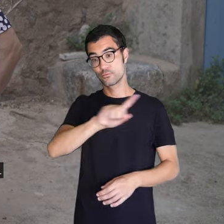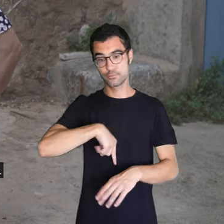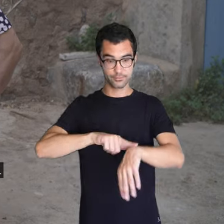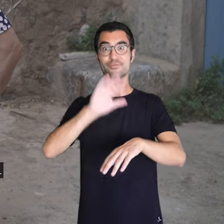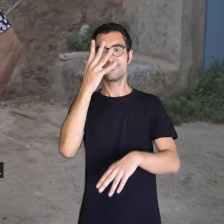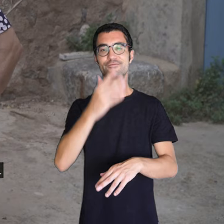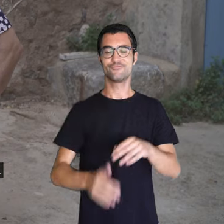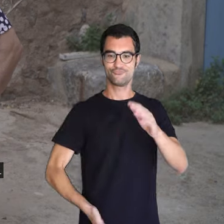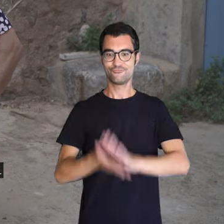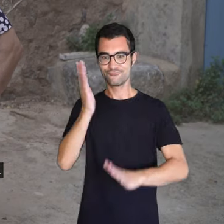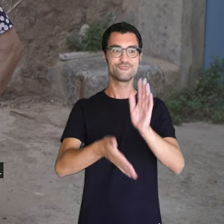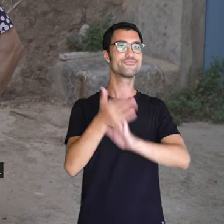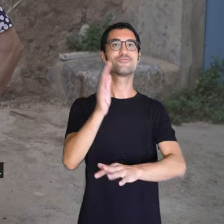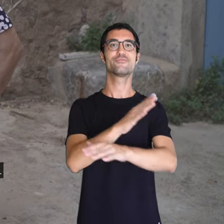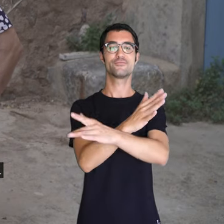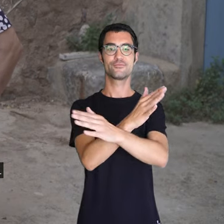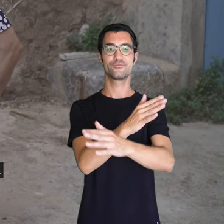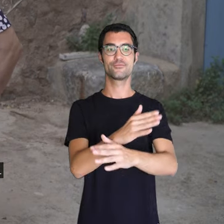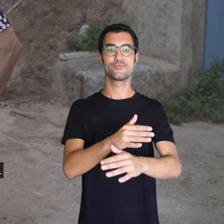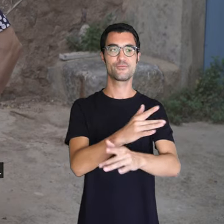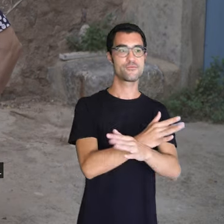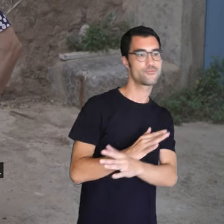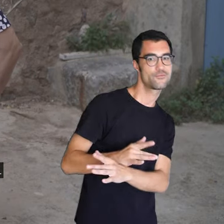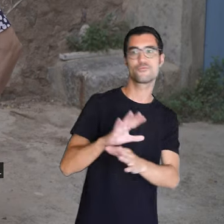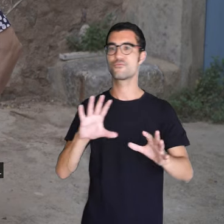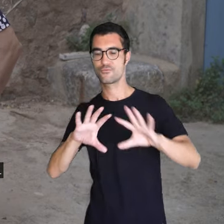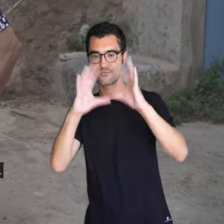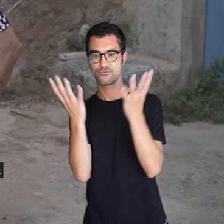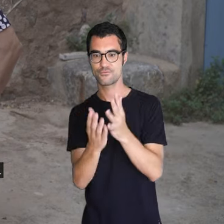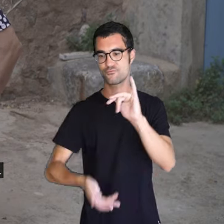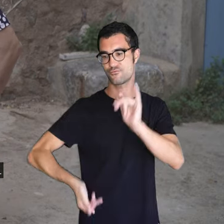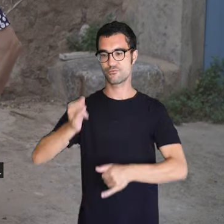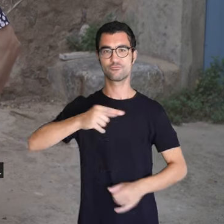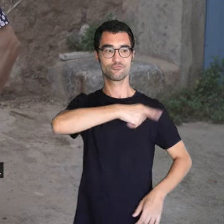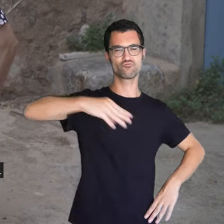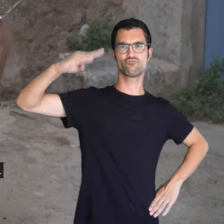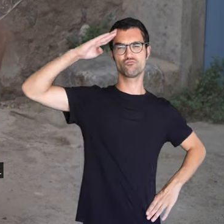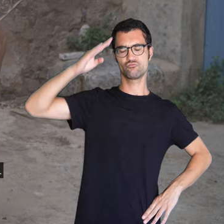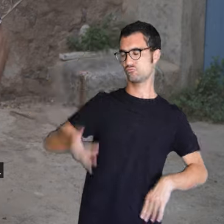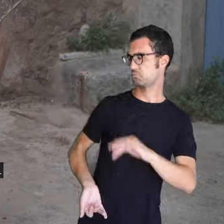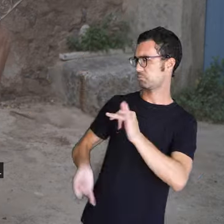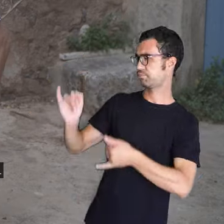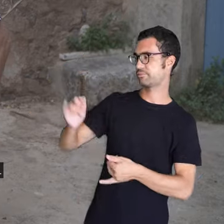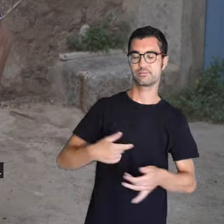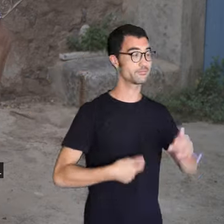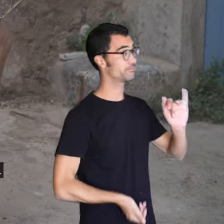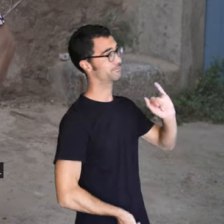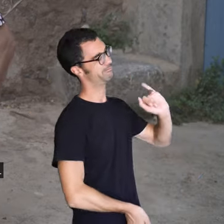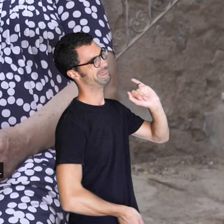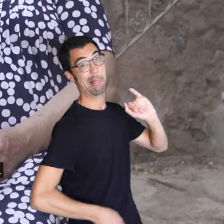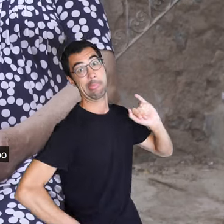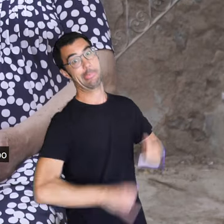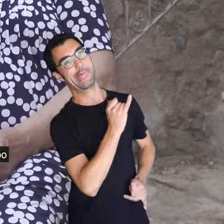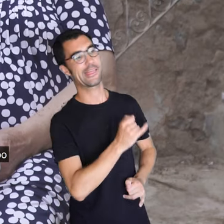A pilota, o en un cercle. I els marinos tornaven a tirar els a pilota cap aquí, i era així que fèiem amistat nosaltres amb els